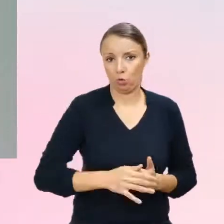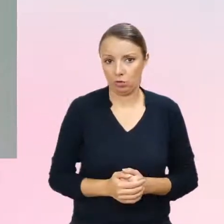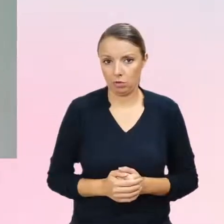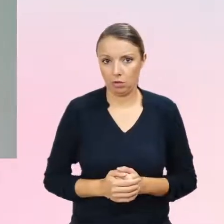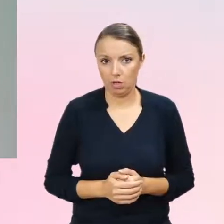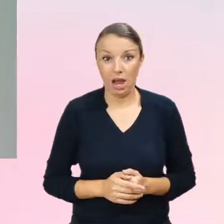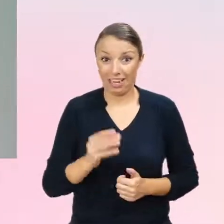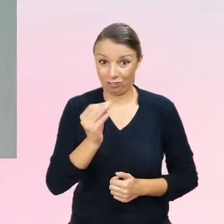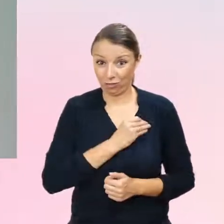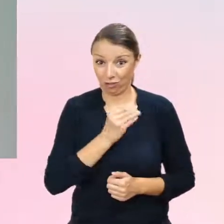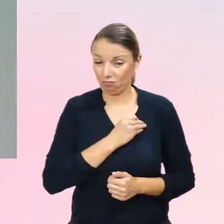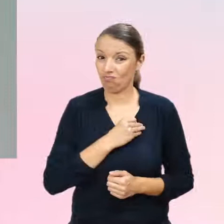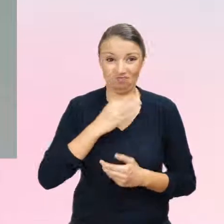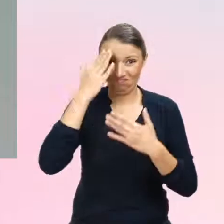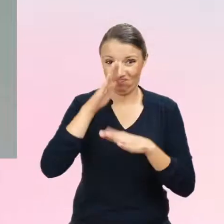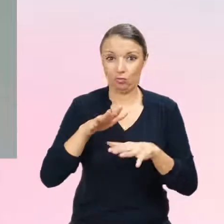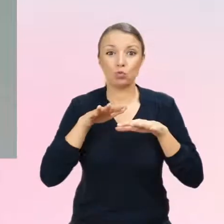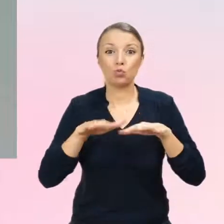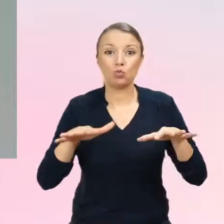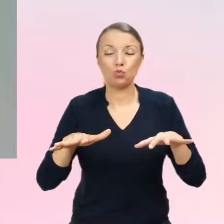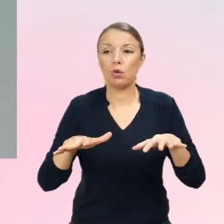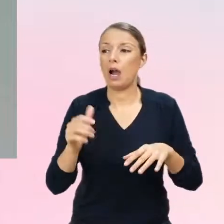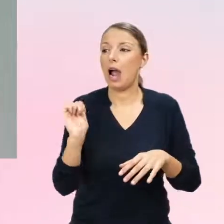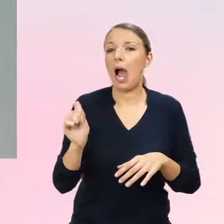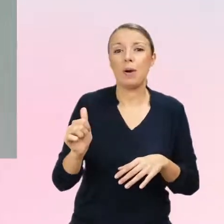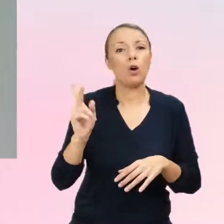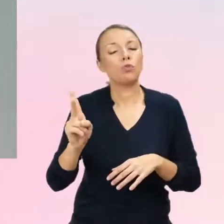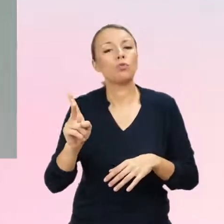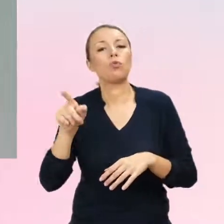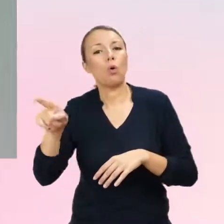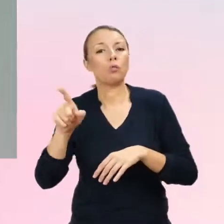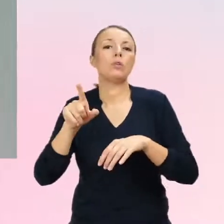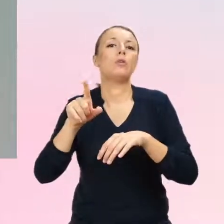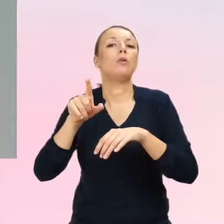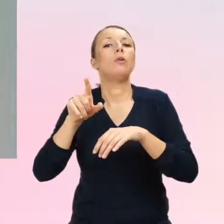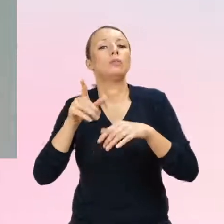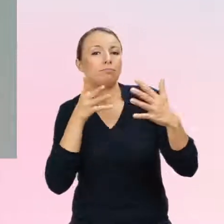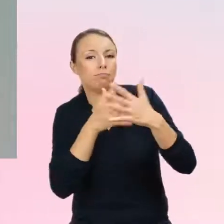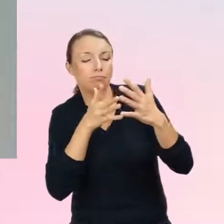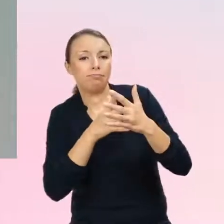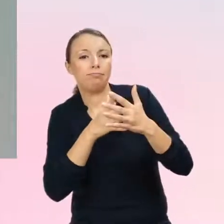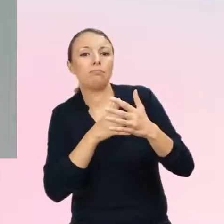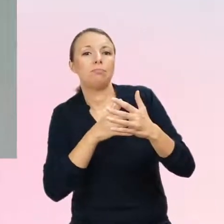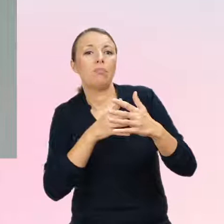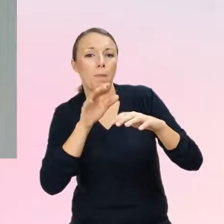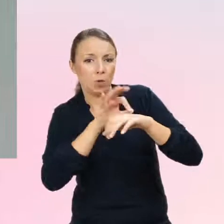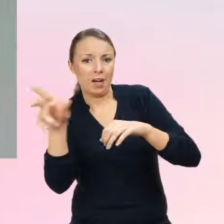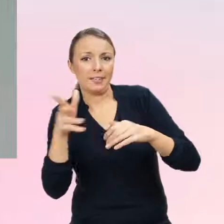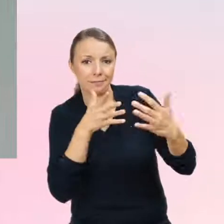specjalistów w Polsce, którzy jednocześnie będą tę diagnozę prowadzić i wydadzą ostateczną opinię,